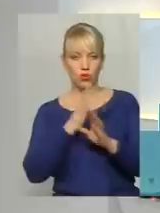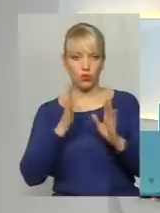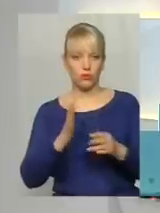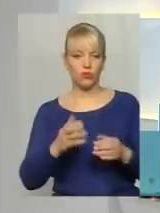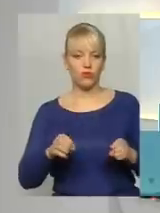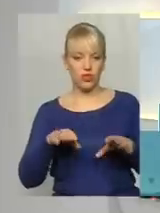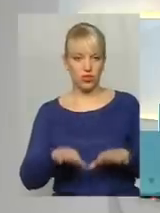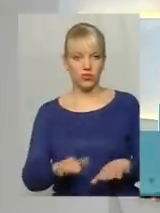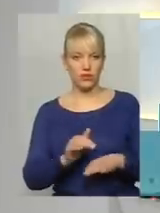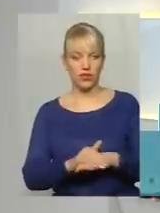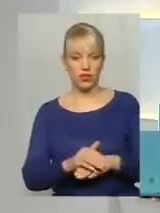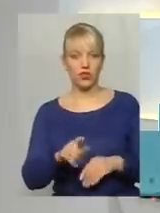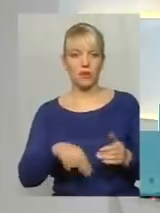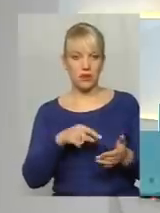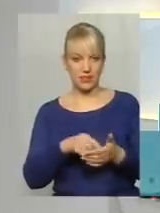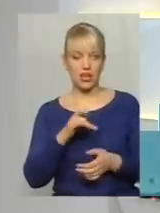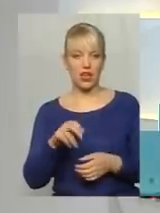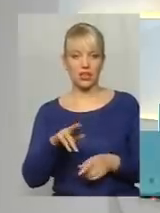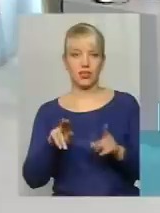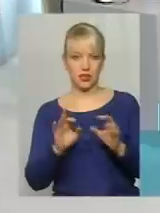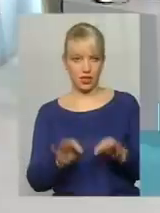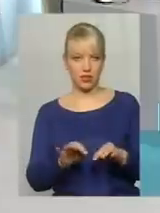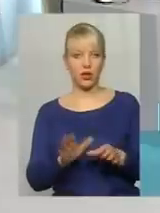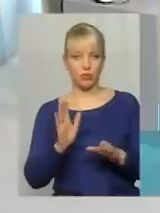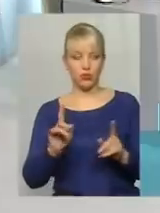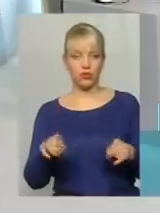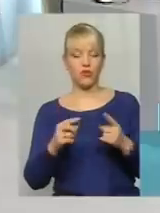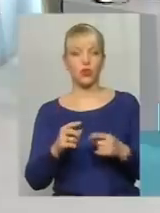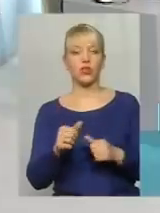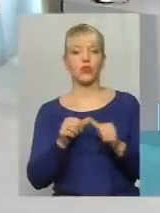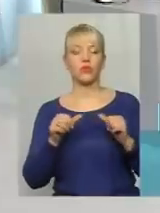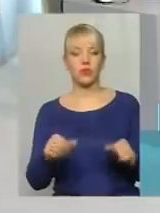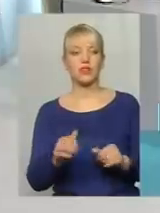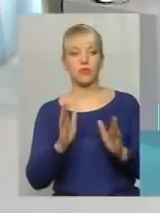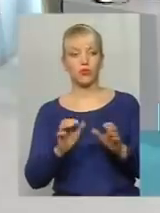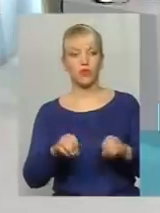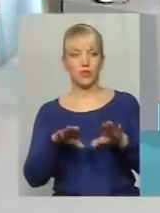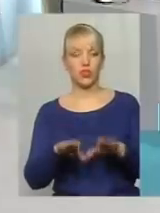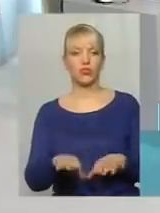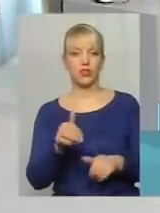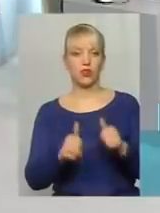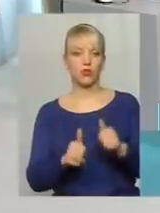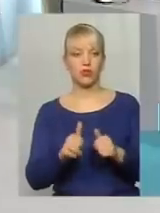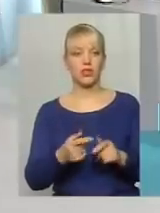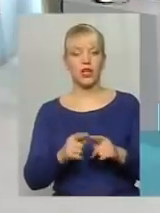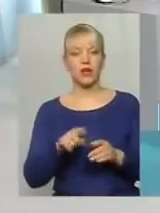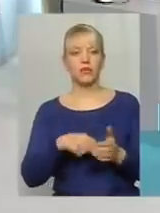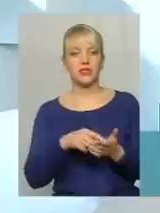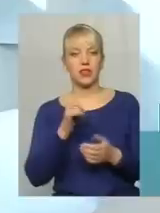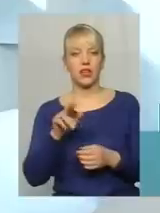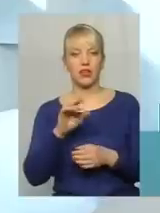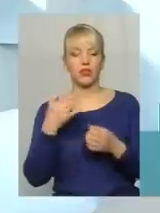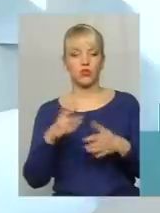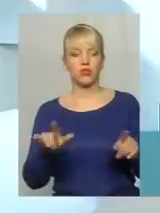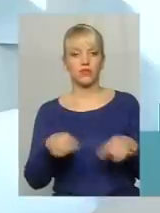вирішувати міська рада, так? Буде створено комісію? Буде вирішувати конкурс. Міська рада вже створила